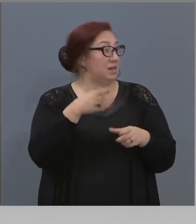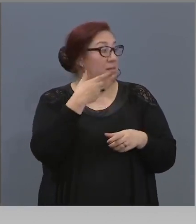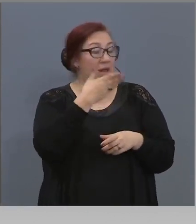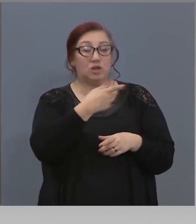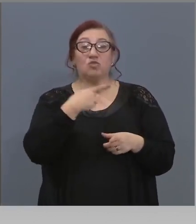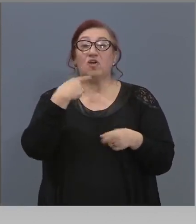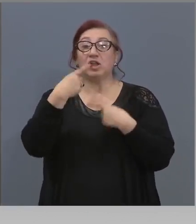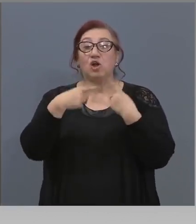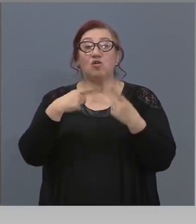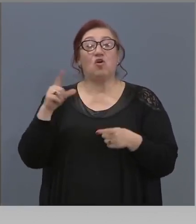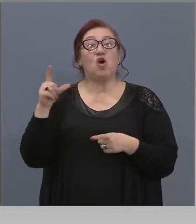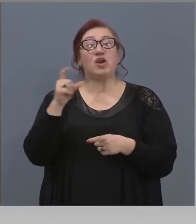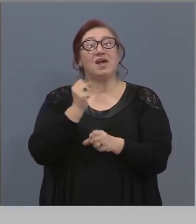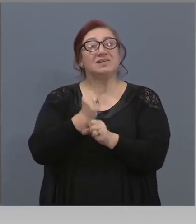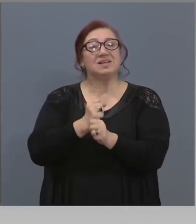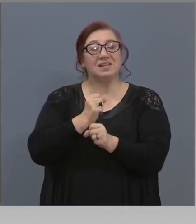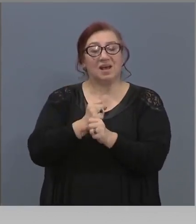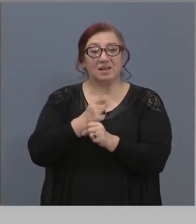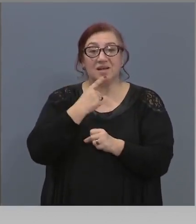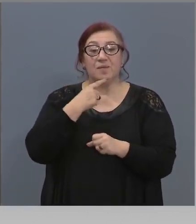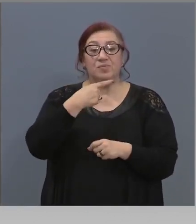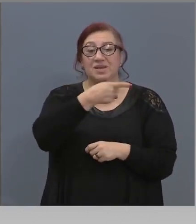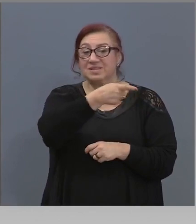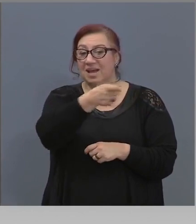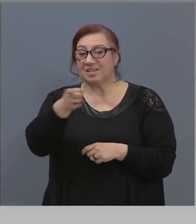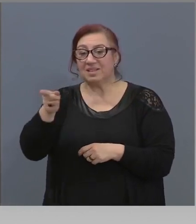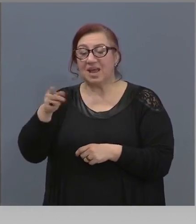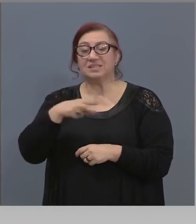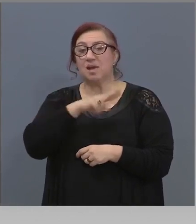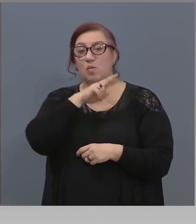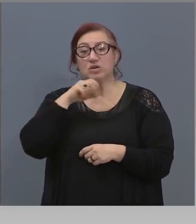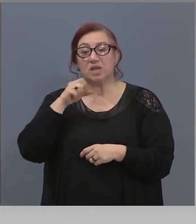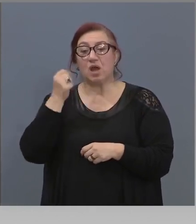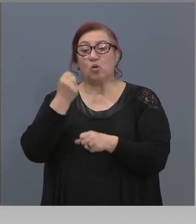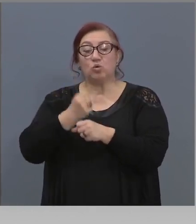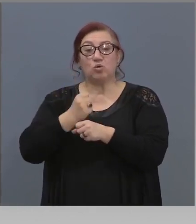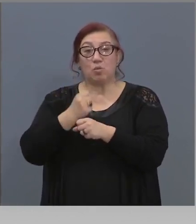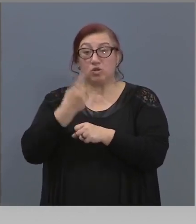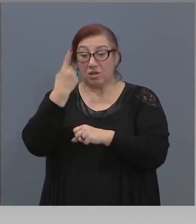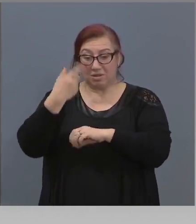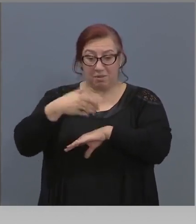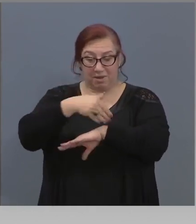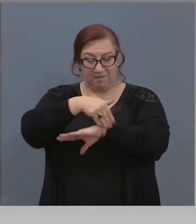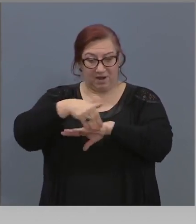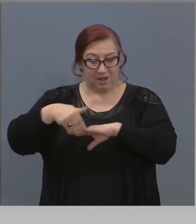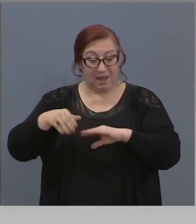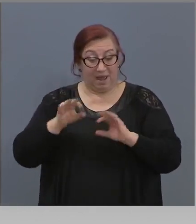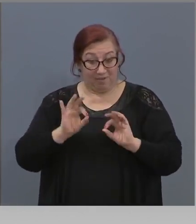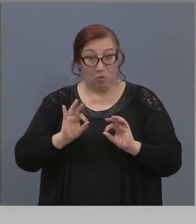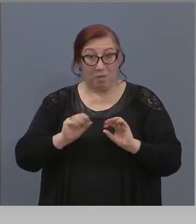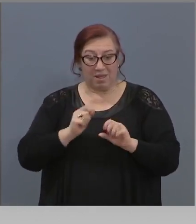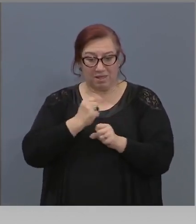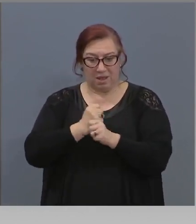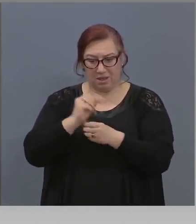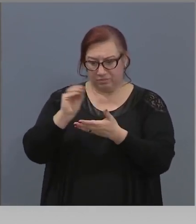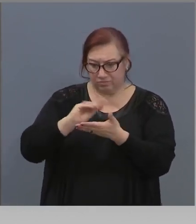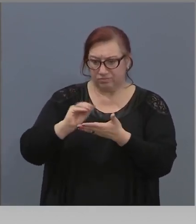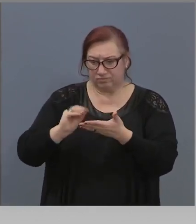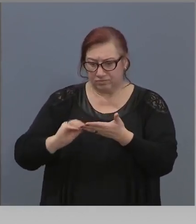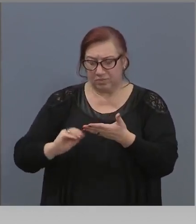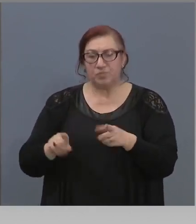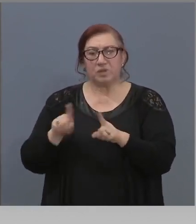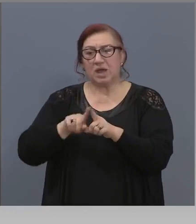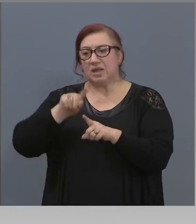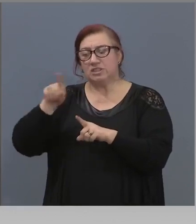синдикатите за тези, които са на първа линия, но работиме го в момента. Днеска и за